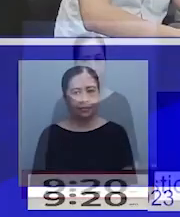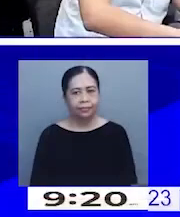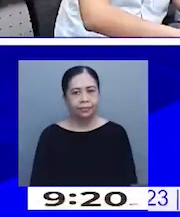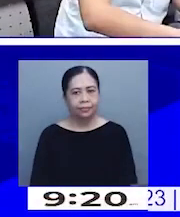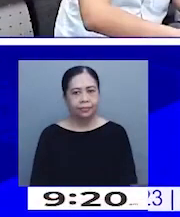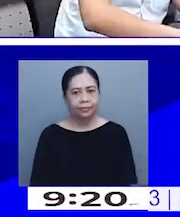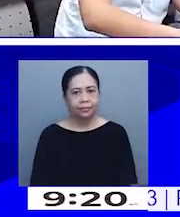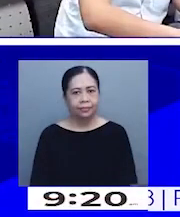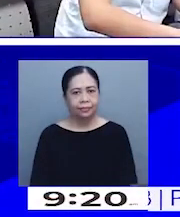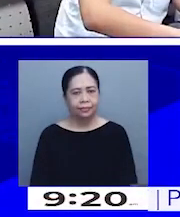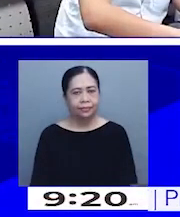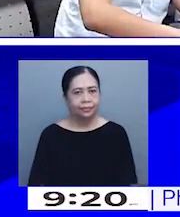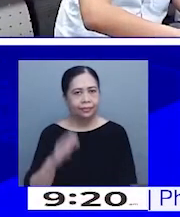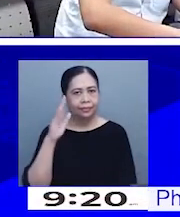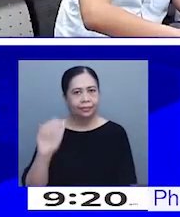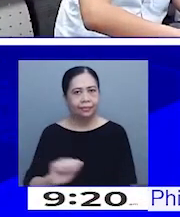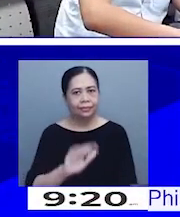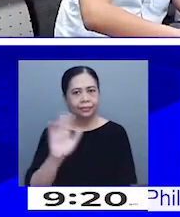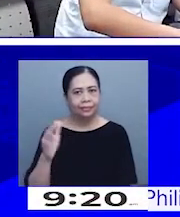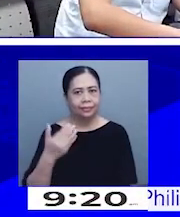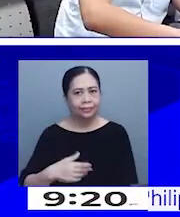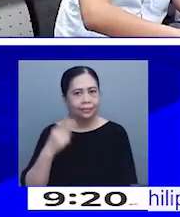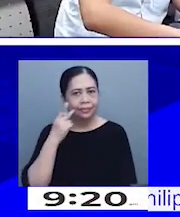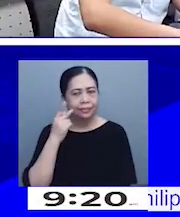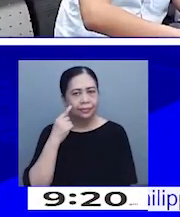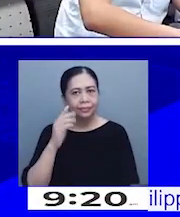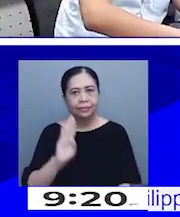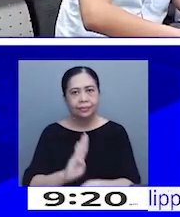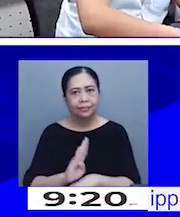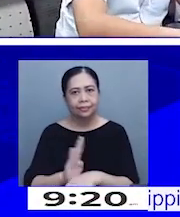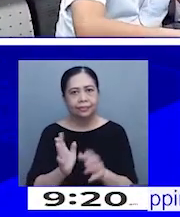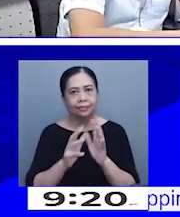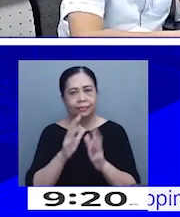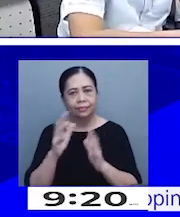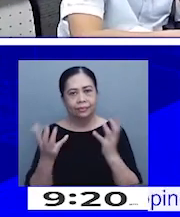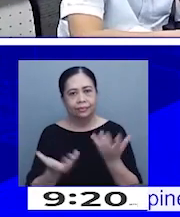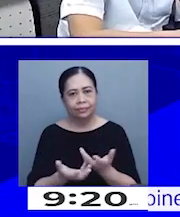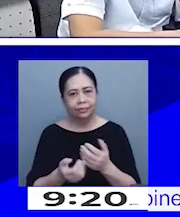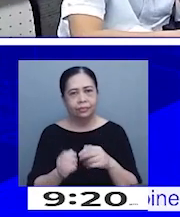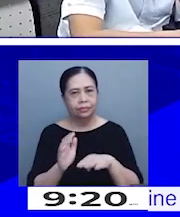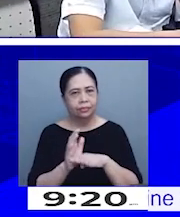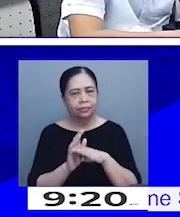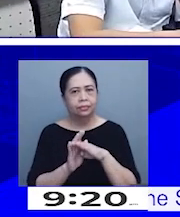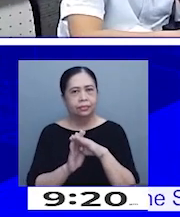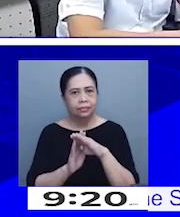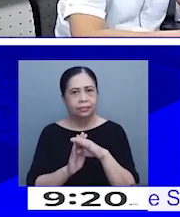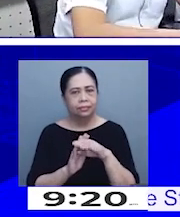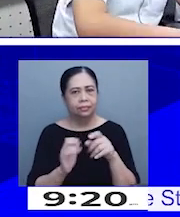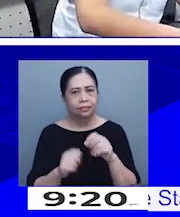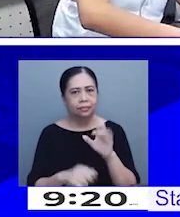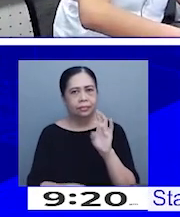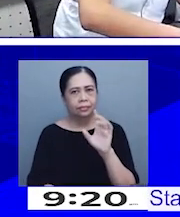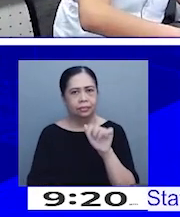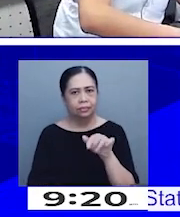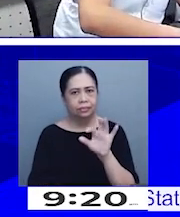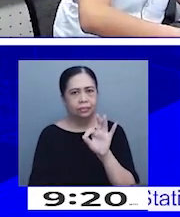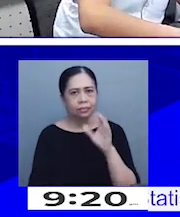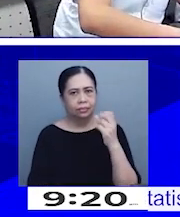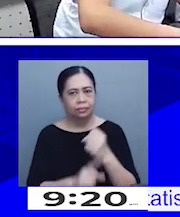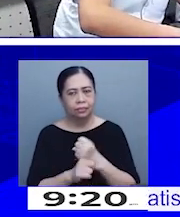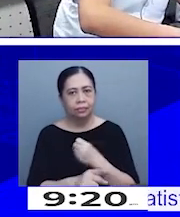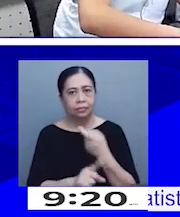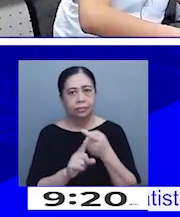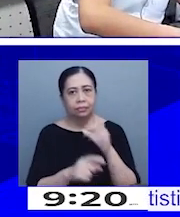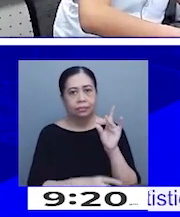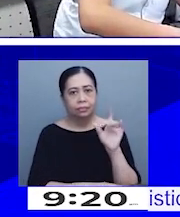Hi sir, good morning. This is Keisha from Business World. Rice inflation stood at 17.9 in September from 8